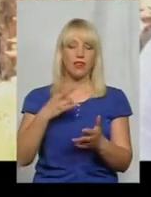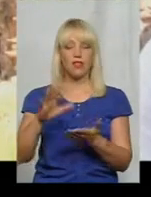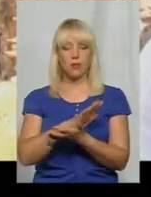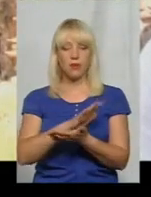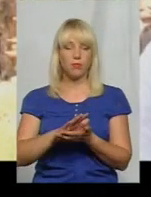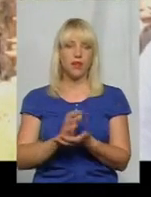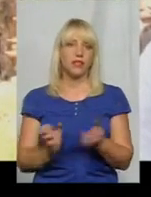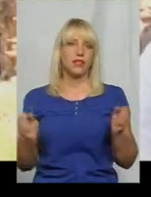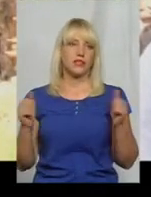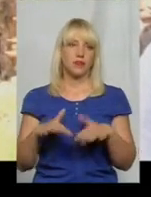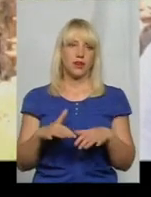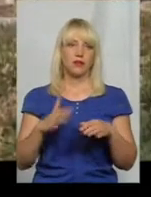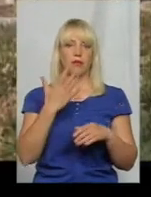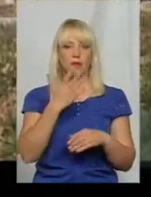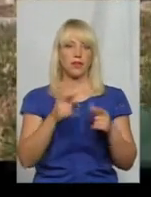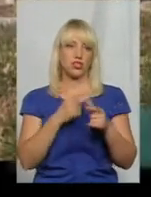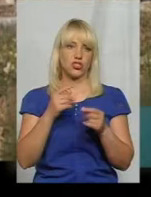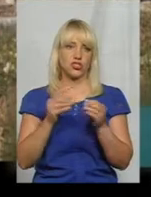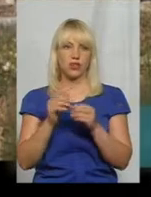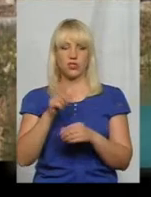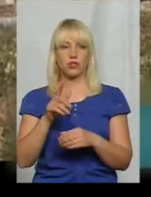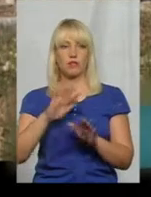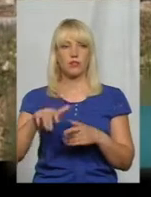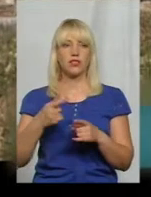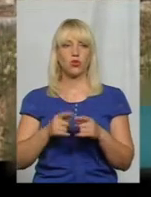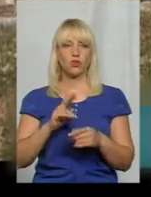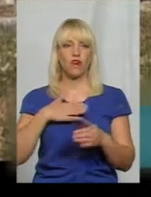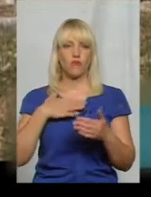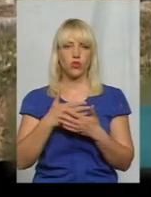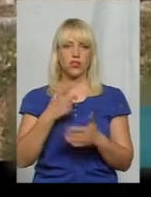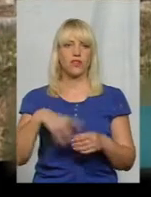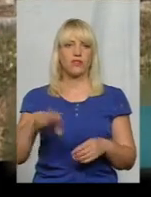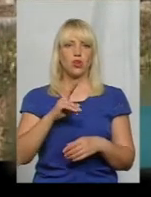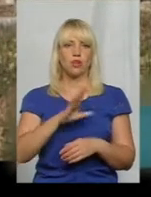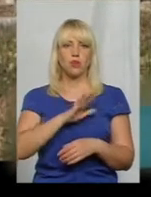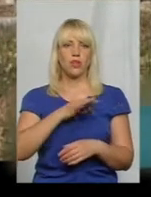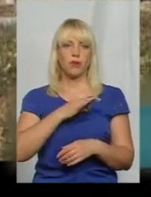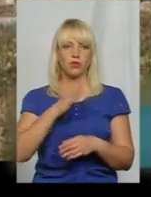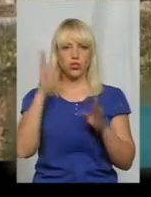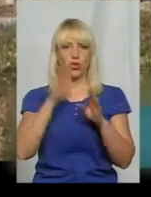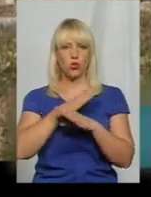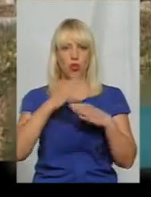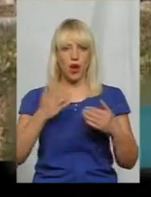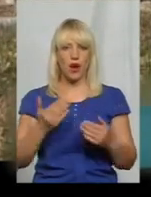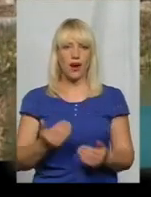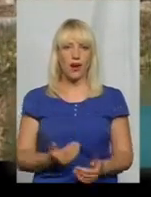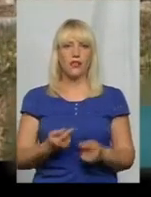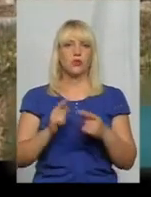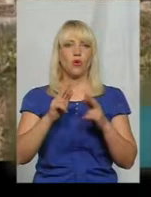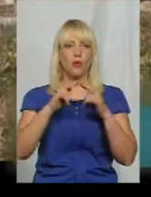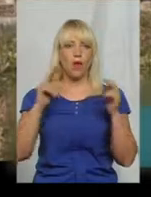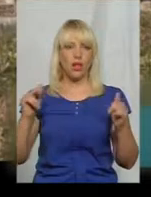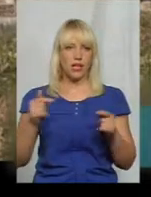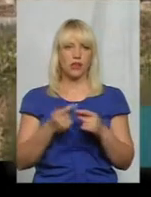5-10 людей. Після того, як 10 днів тому волонтери та усі ті, кому небайдужа доля палацу Сангушків, розчистили